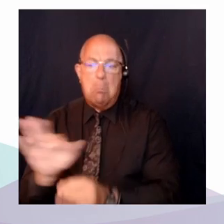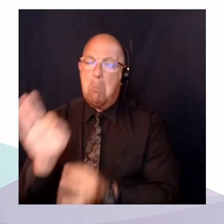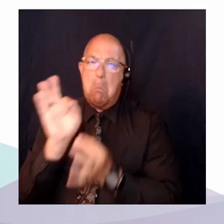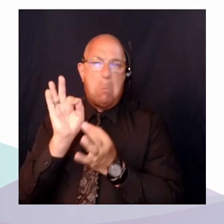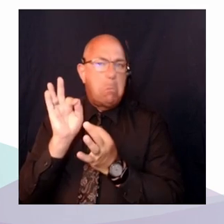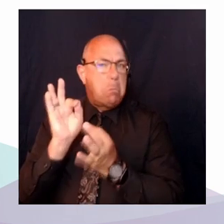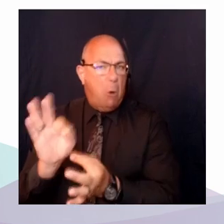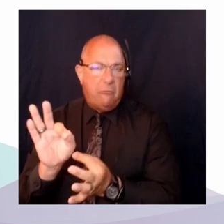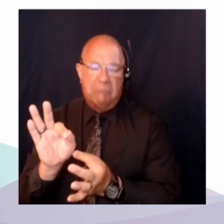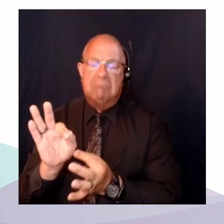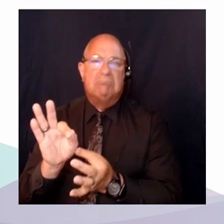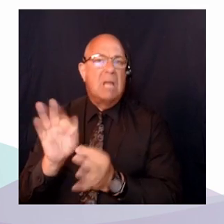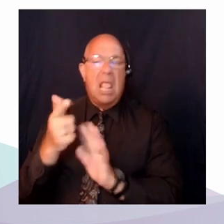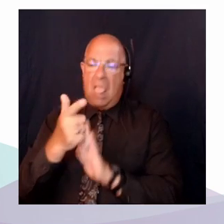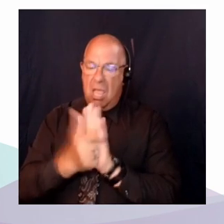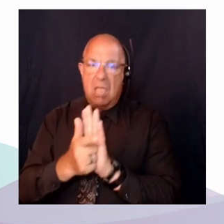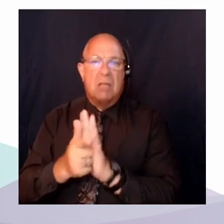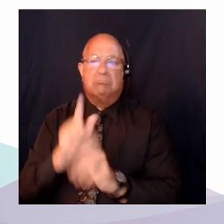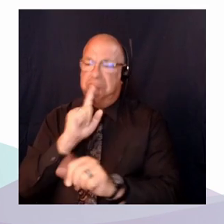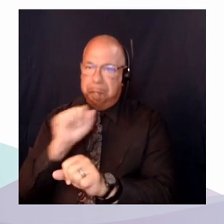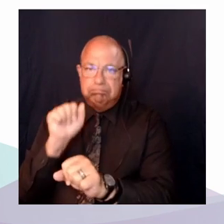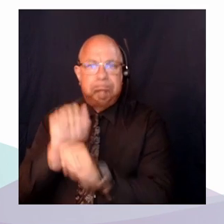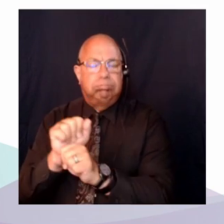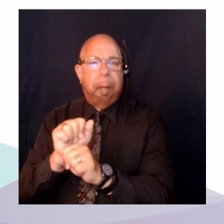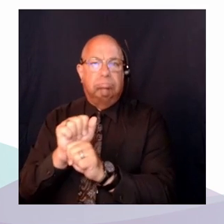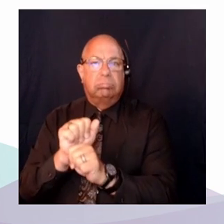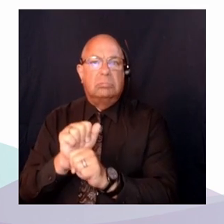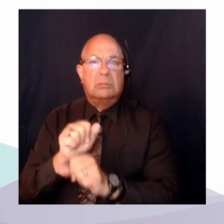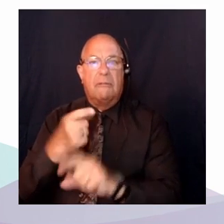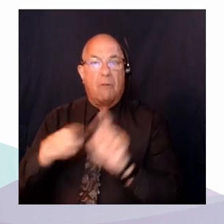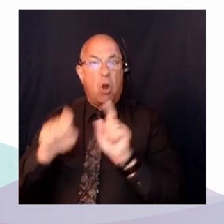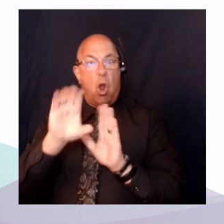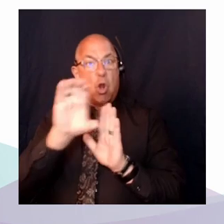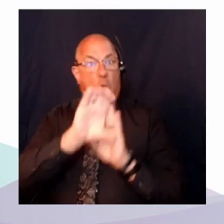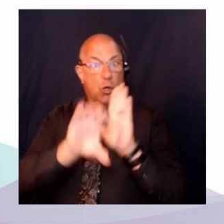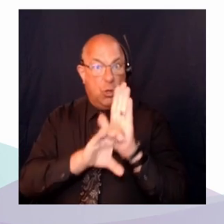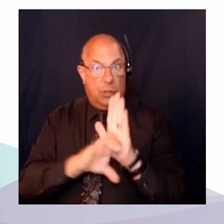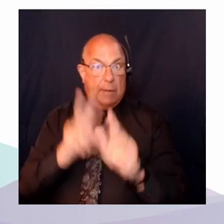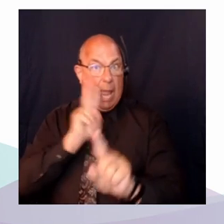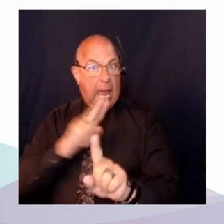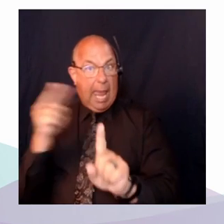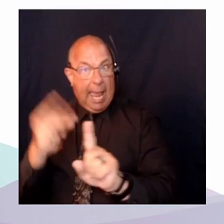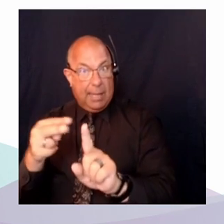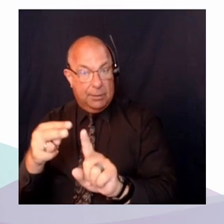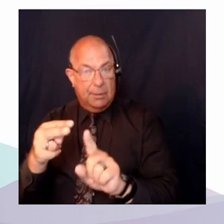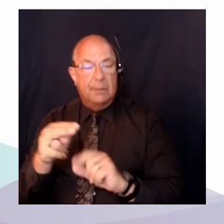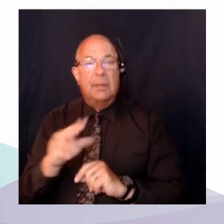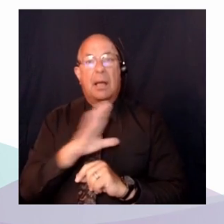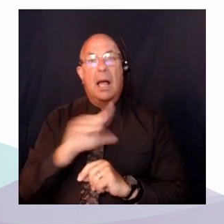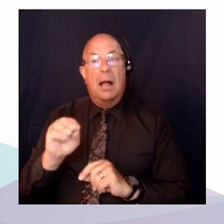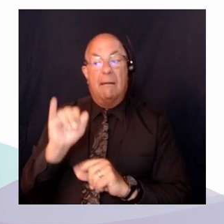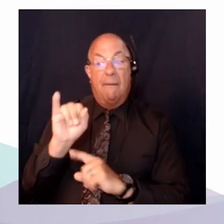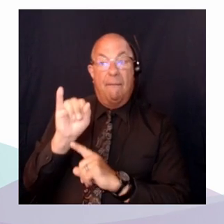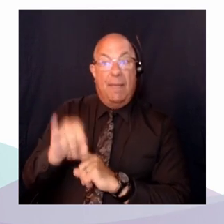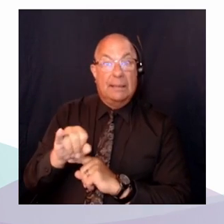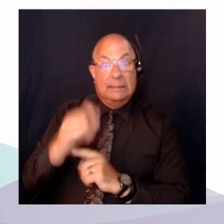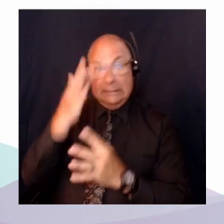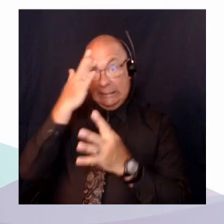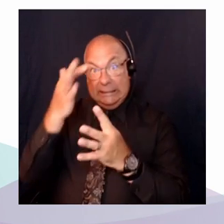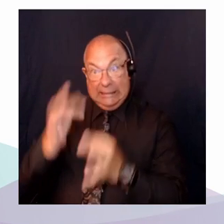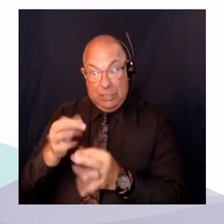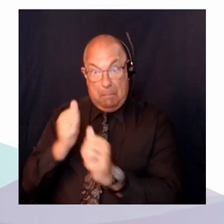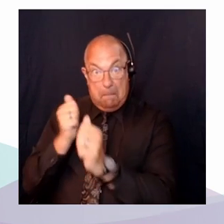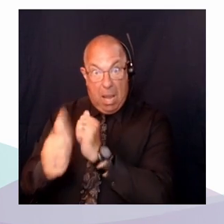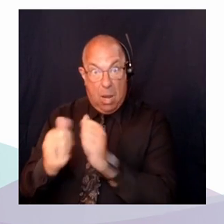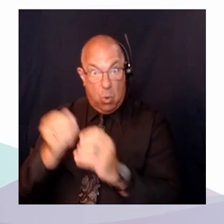valide sur le plan constitutionnel de cette ordonnance structurelle. Et suite à cette décision-là, bien sûr, de nombreux auteurs qui travaillent sur les